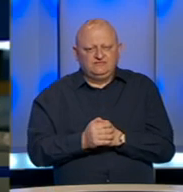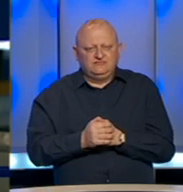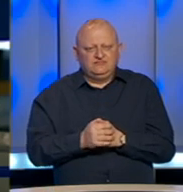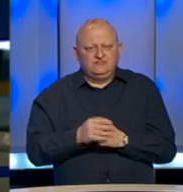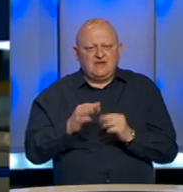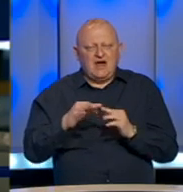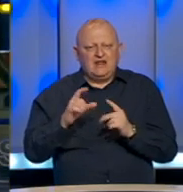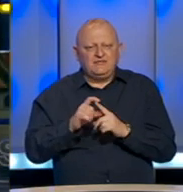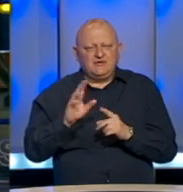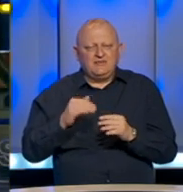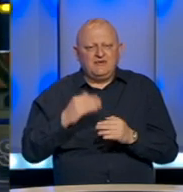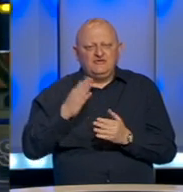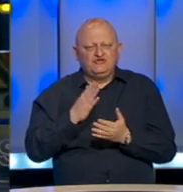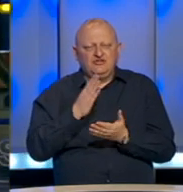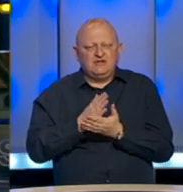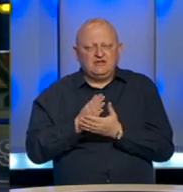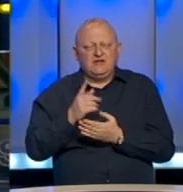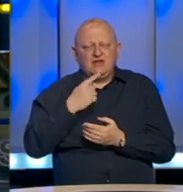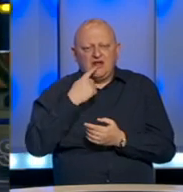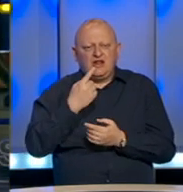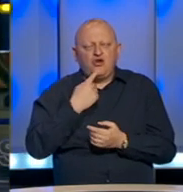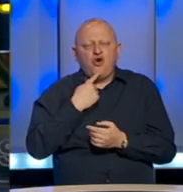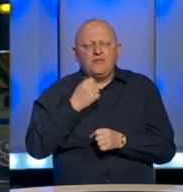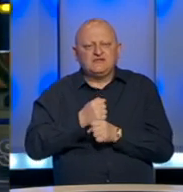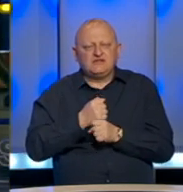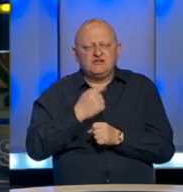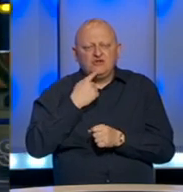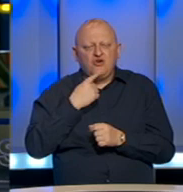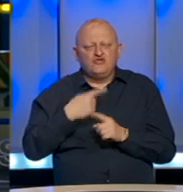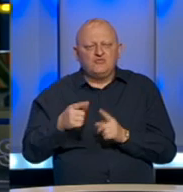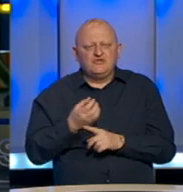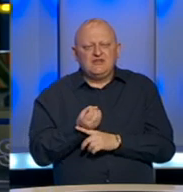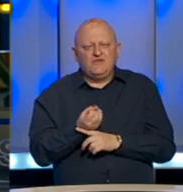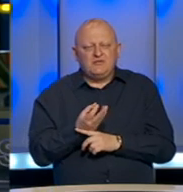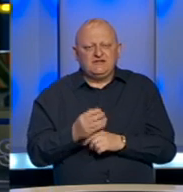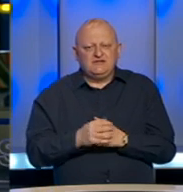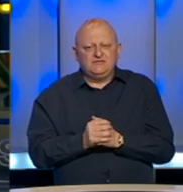Alem Dedić ima više detalja, Aleme, o kome se radi, koje su posljednje informacije?